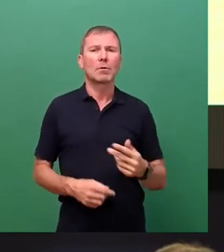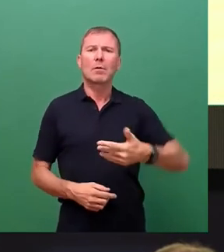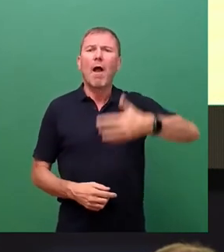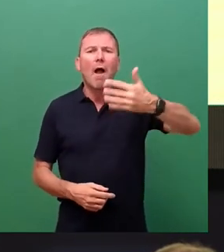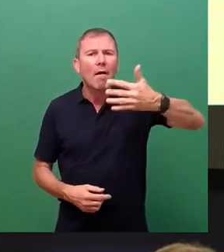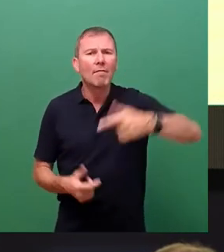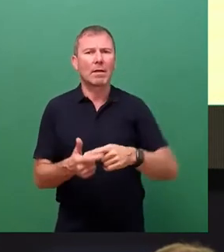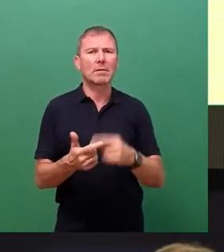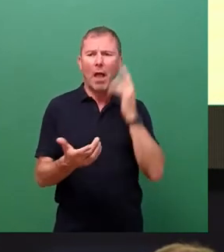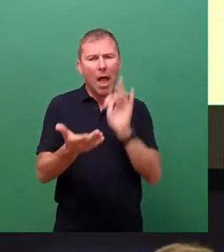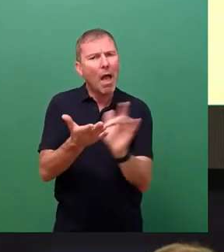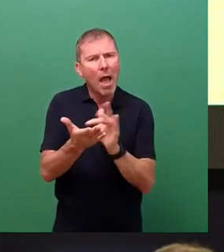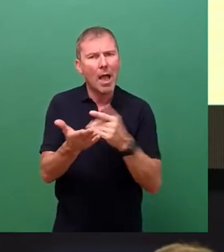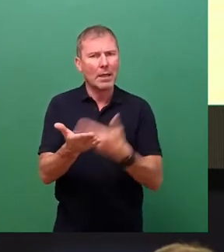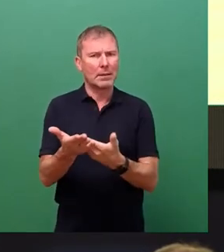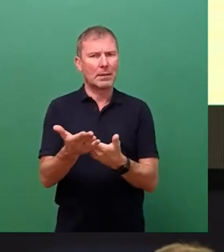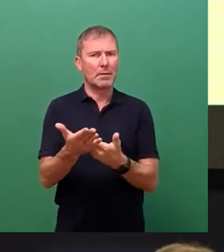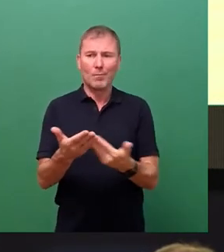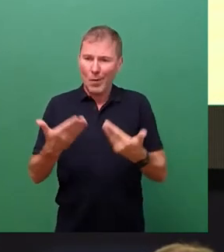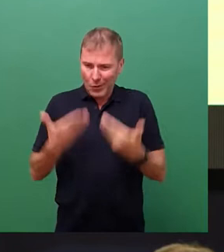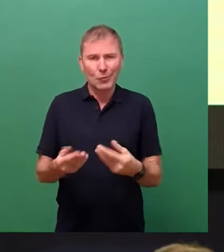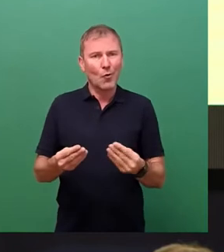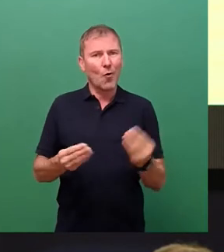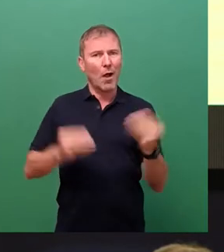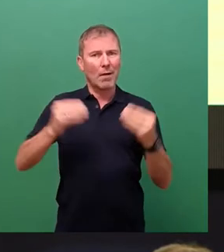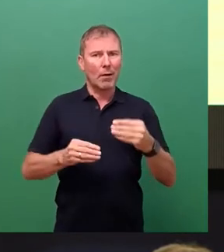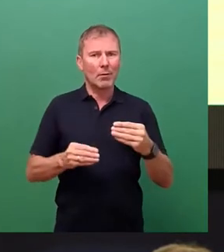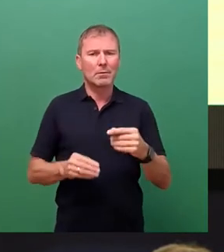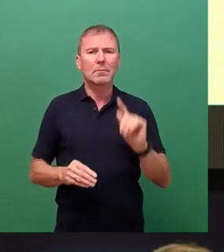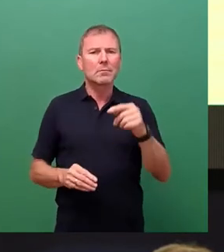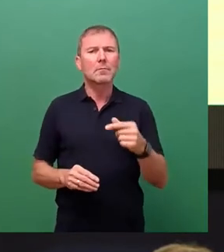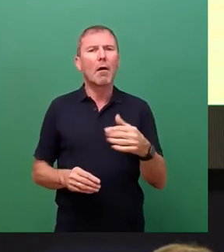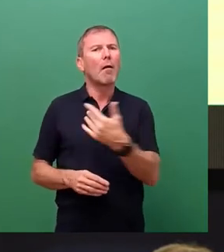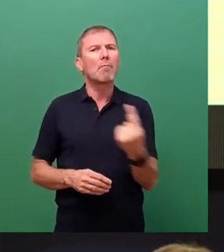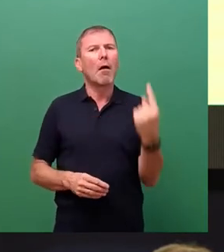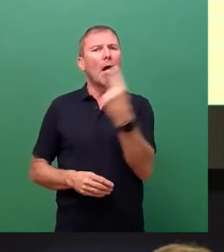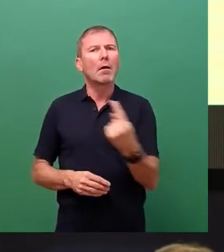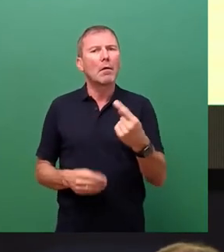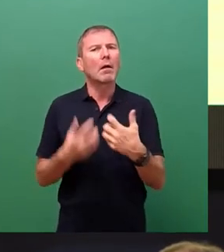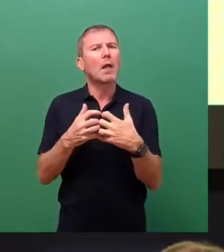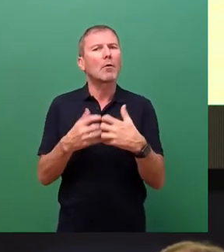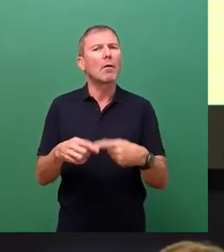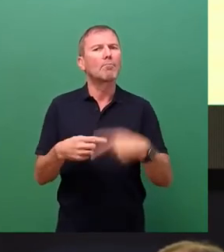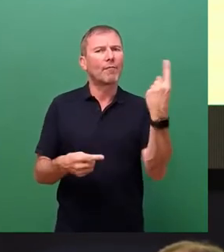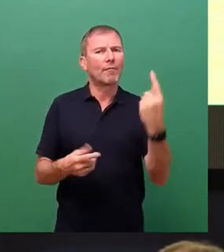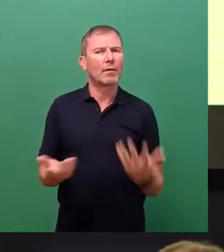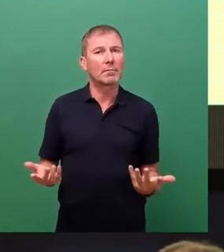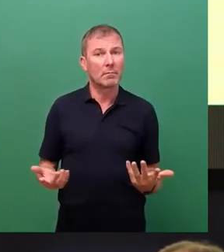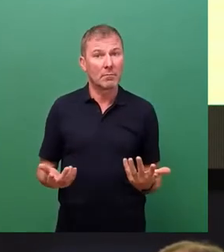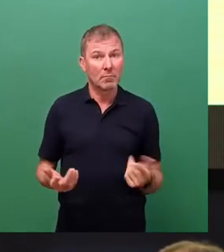Smartphones so gebaut werden, dass sie nach wenigen Jahren ihren Geist aufgeben? Ist es klug,